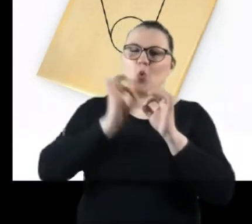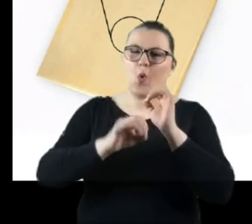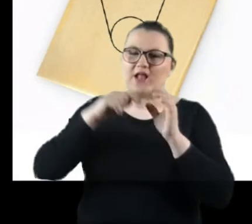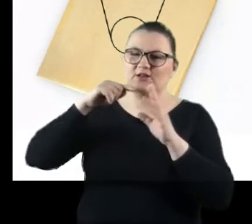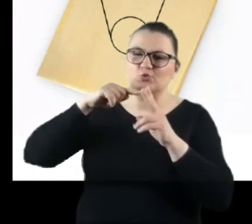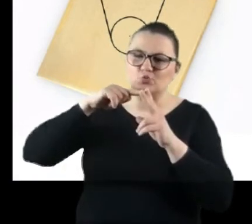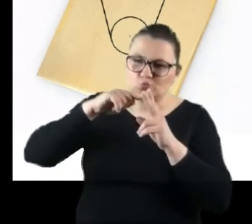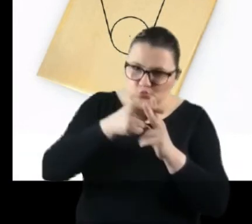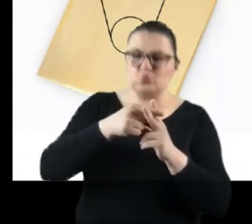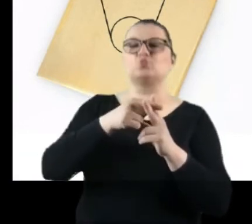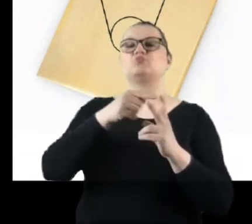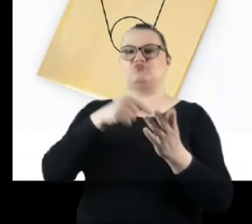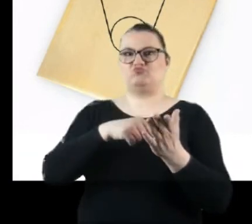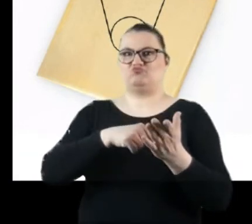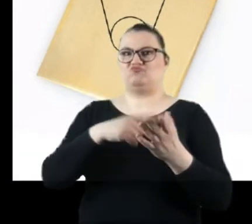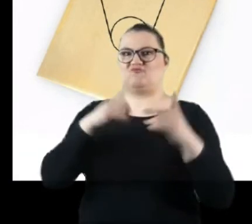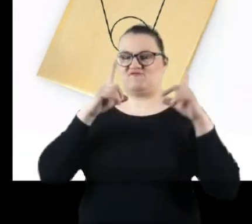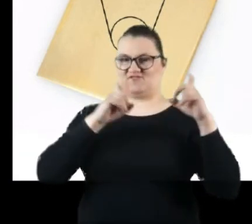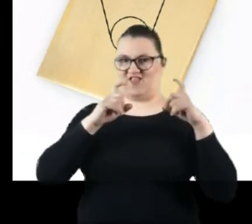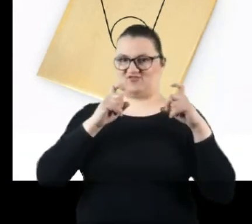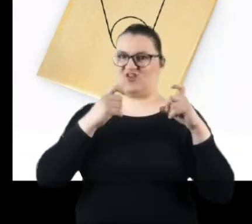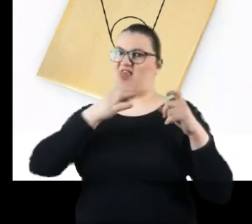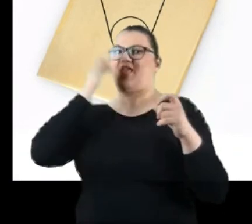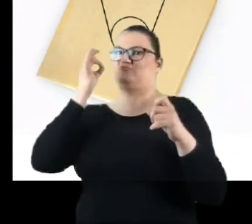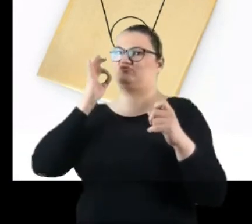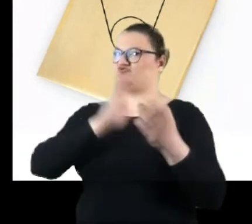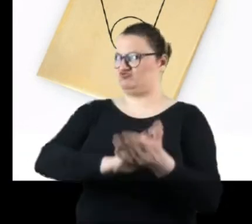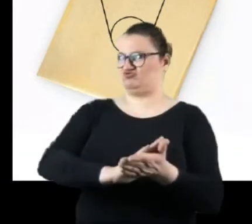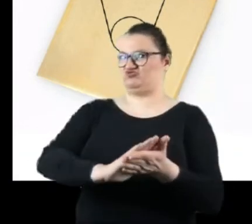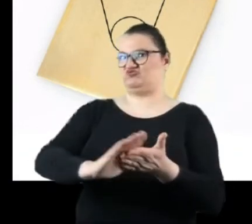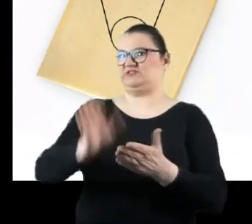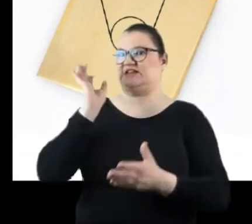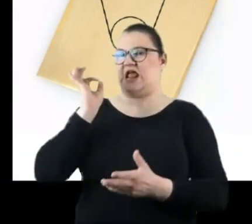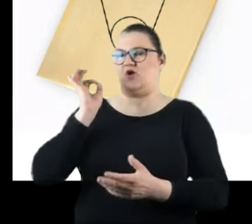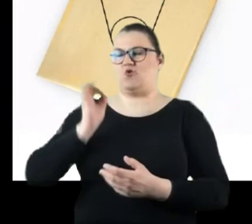zrobimy, tym po prostu nasze zdjęcia będą lepsze, będą lepszej jakości.